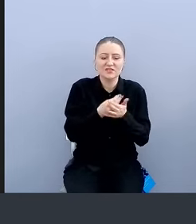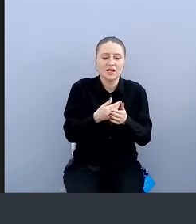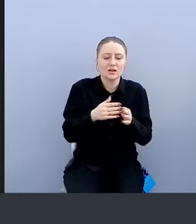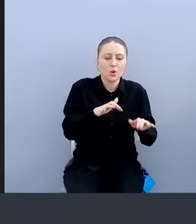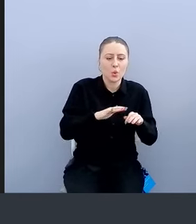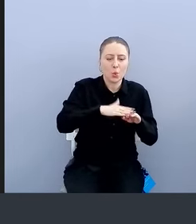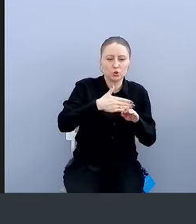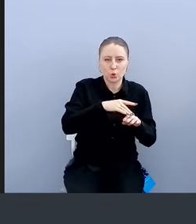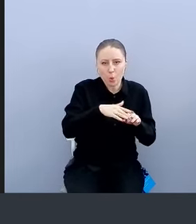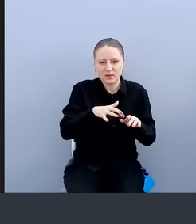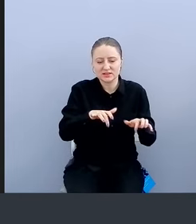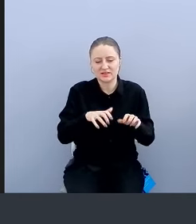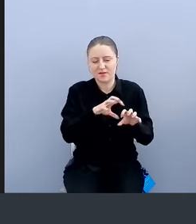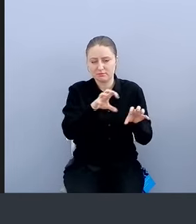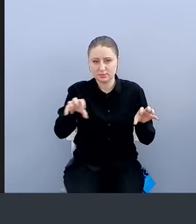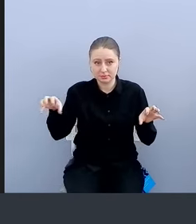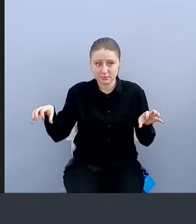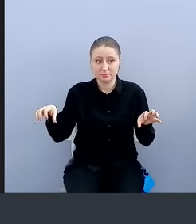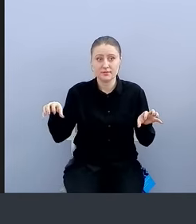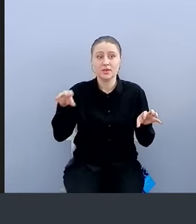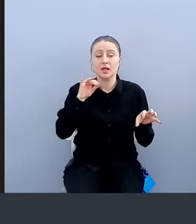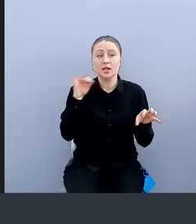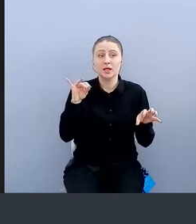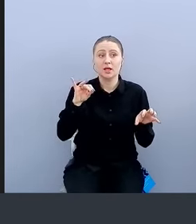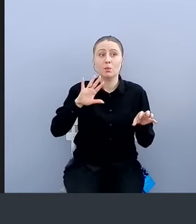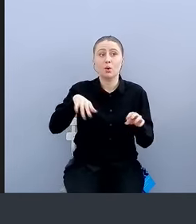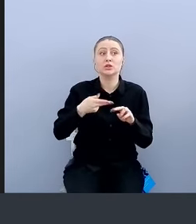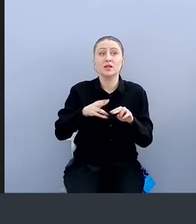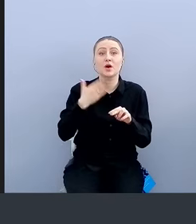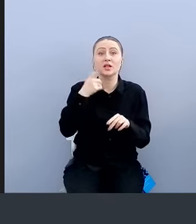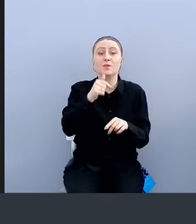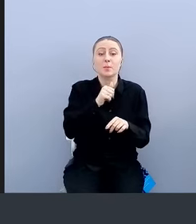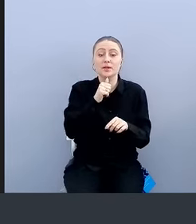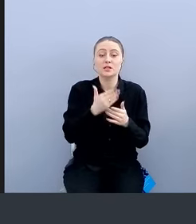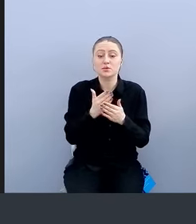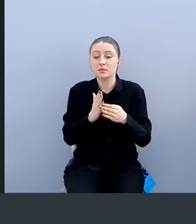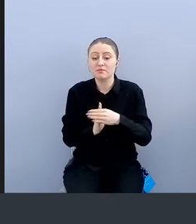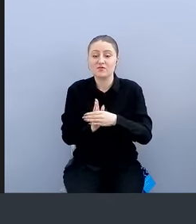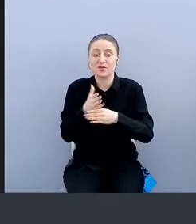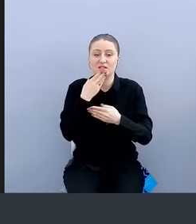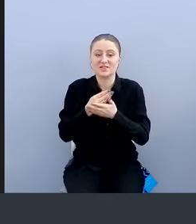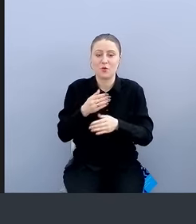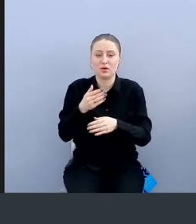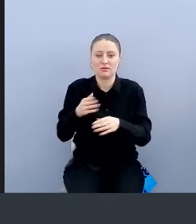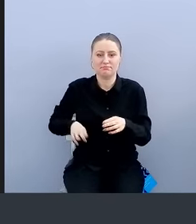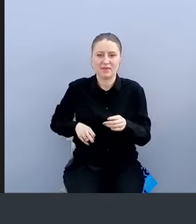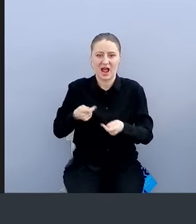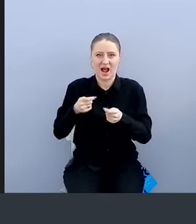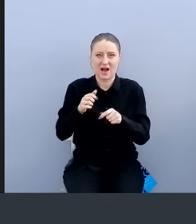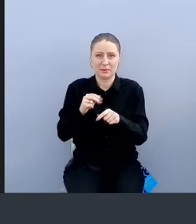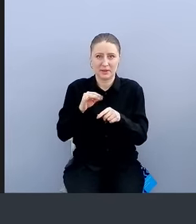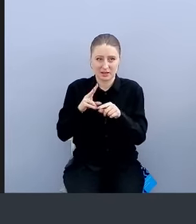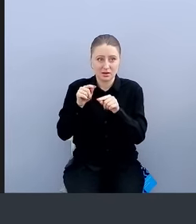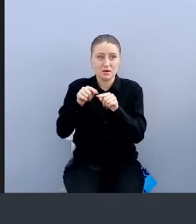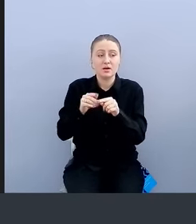наконечные, после чего, когда вы пытаетесь пойти в админку, бэкэнд-сервер шлет